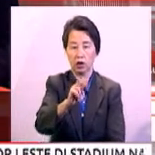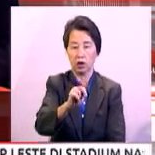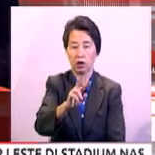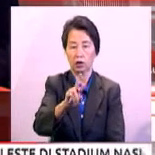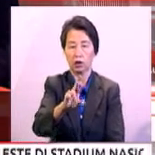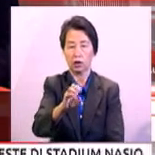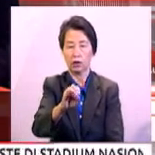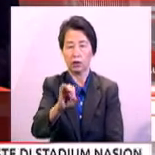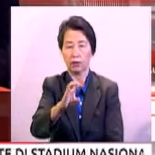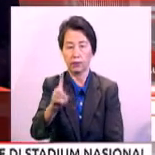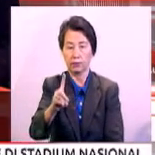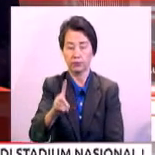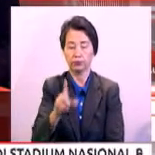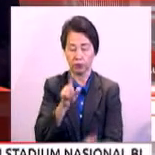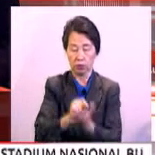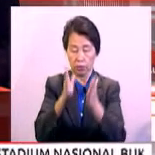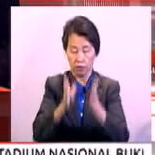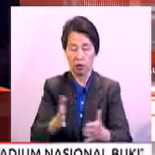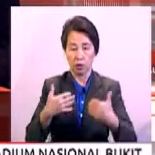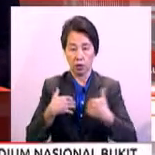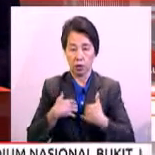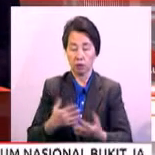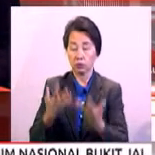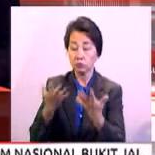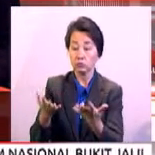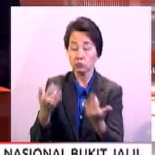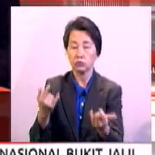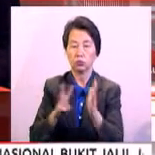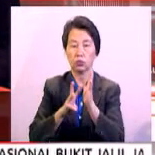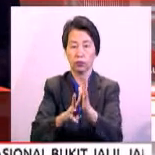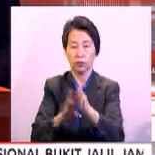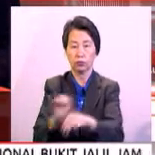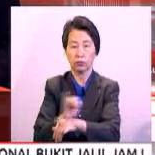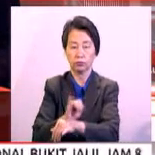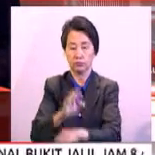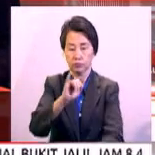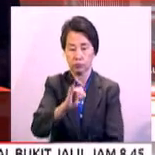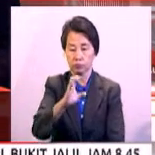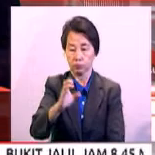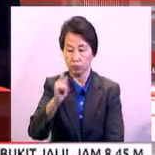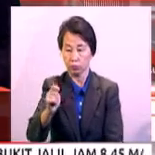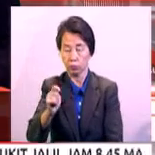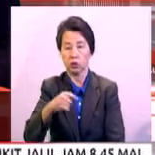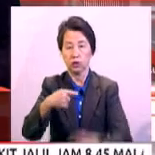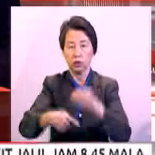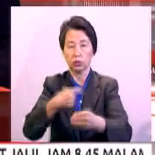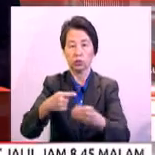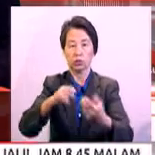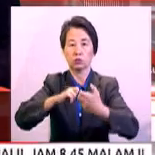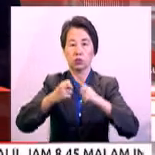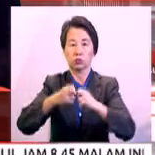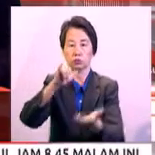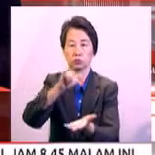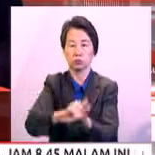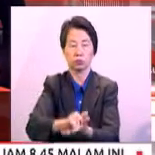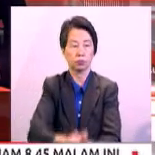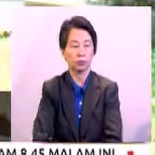Wartawan Vimalakasturi Verasami mendapatkan pandangan wakil industri ICT tempatan berhubung isu tersebut.